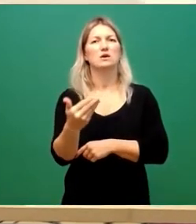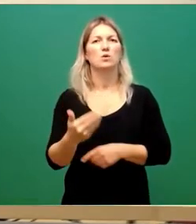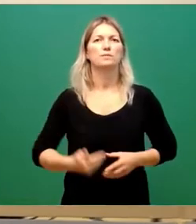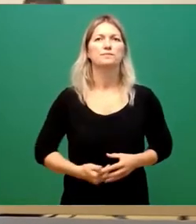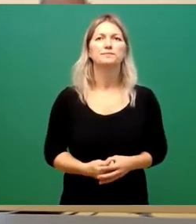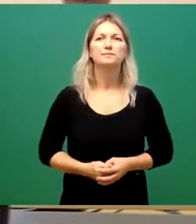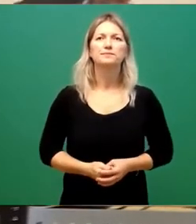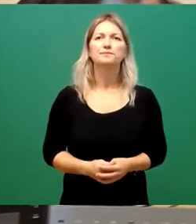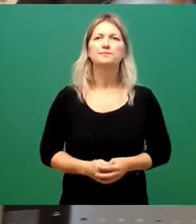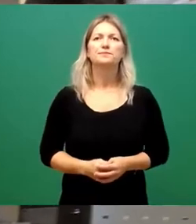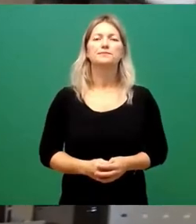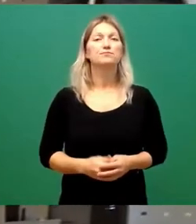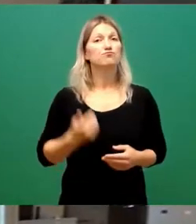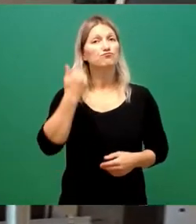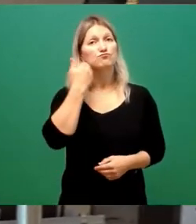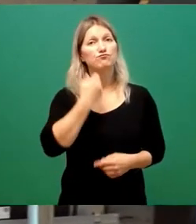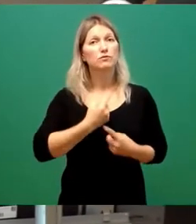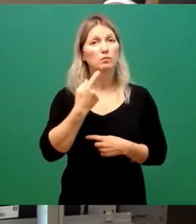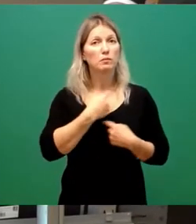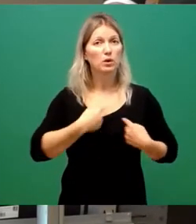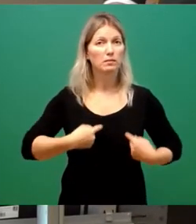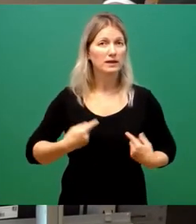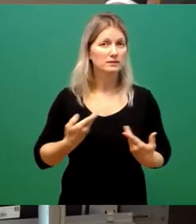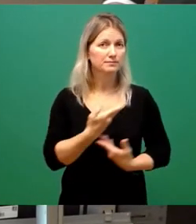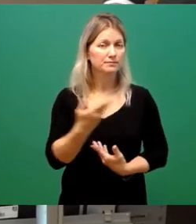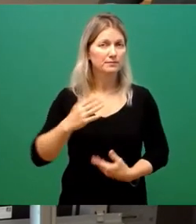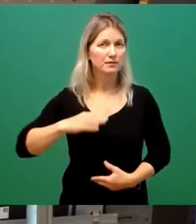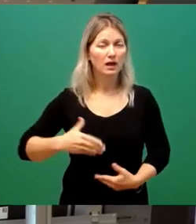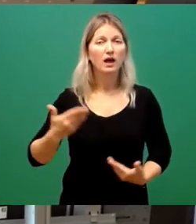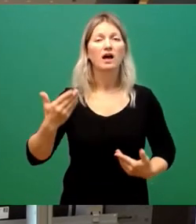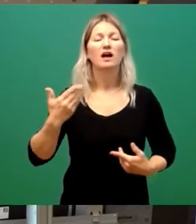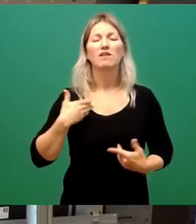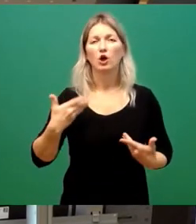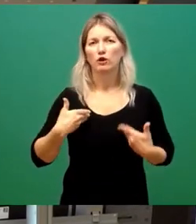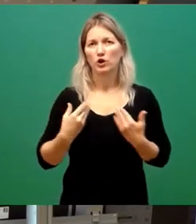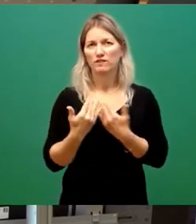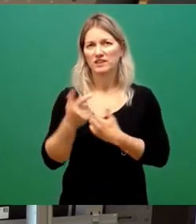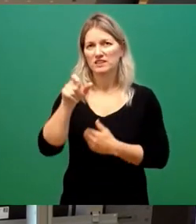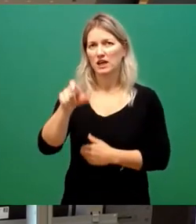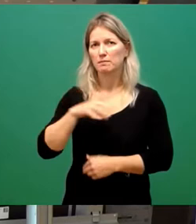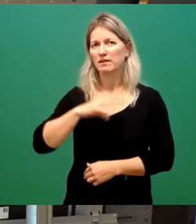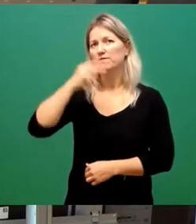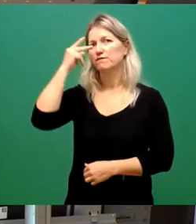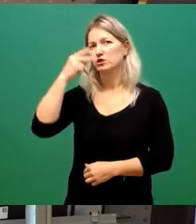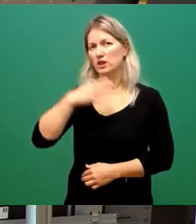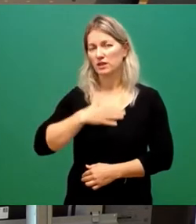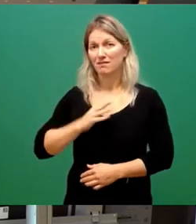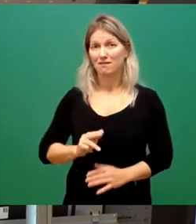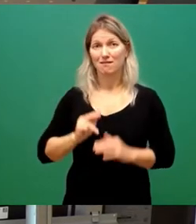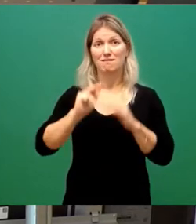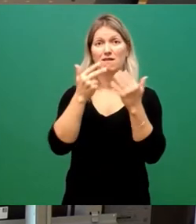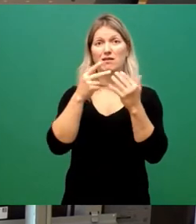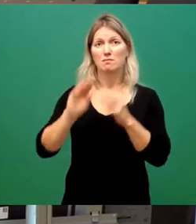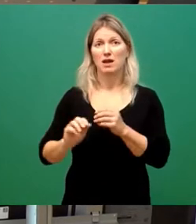Sehr geehrter Herr Oberbürgermeister, meine Damen und ich habe jetzt Frau Vrowieser verstanden, der achte Beigeordnete soll bei der